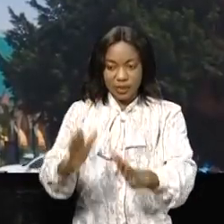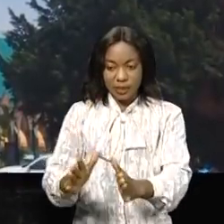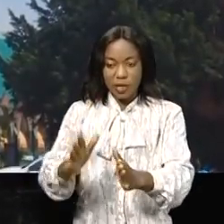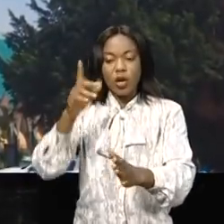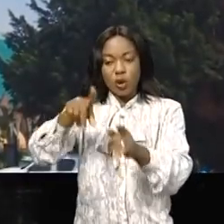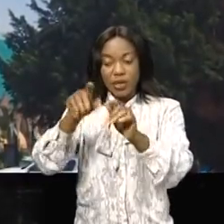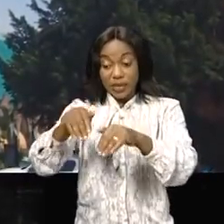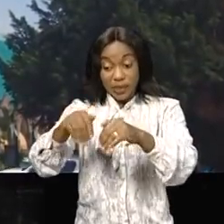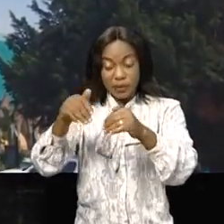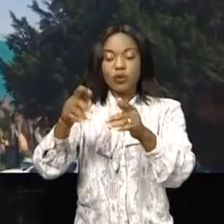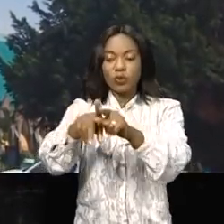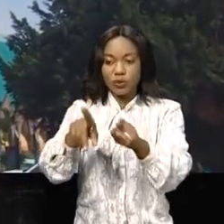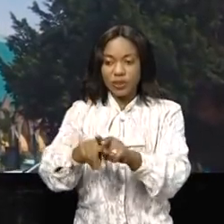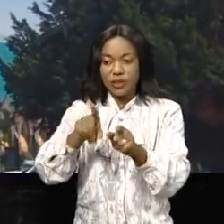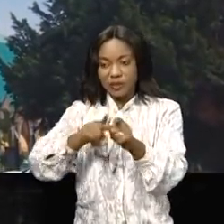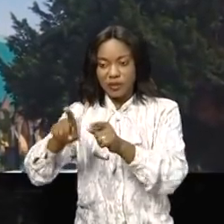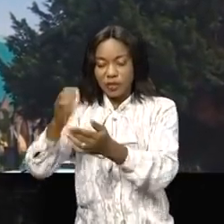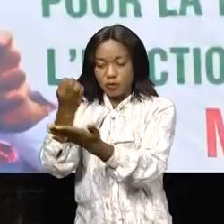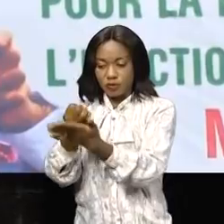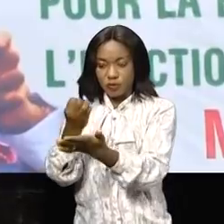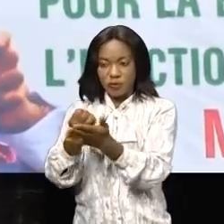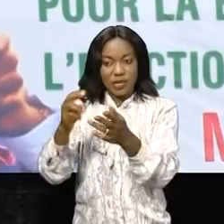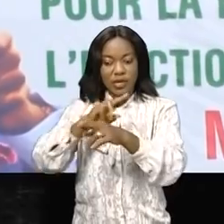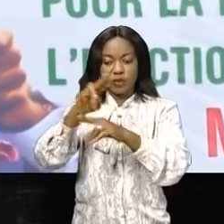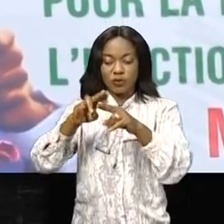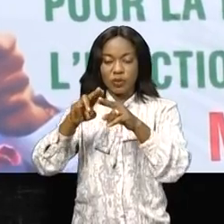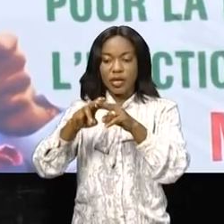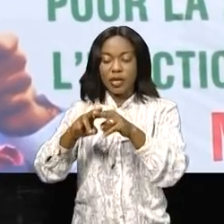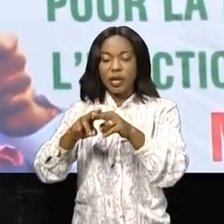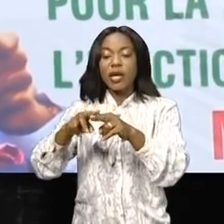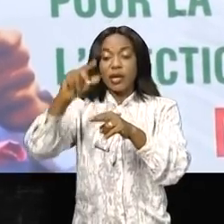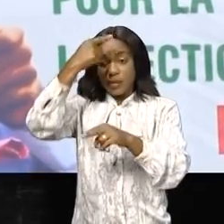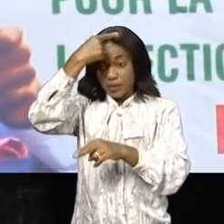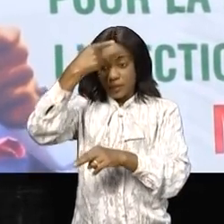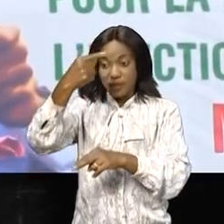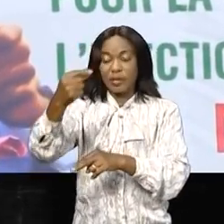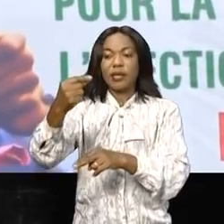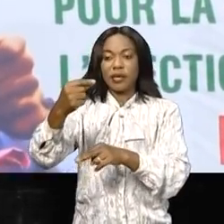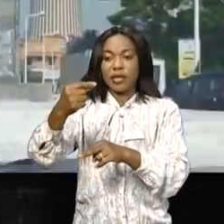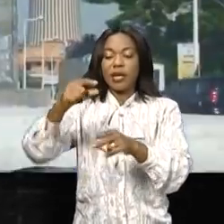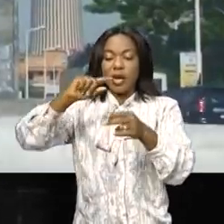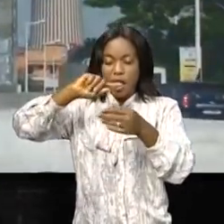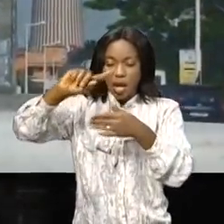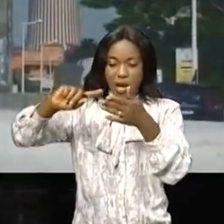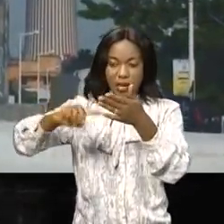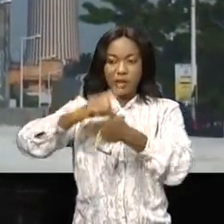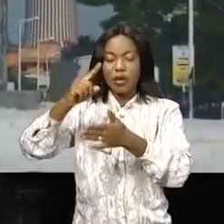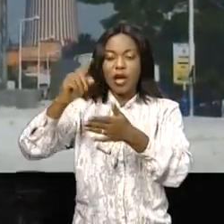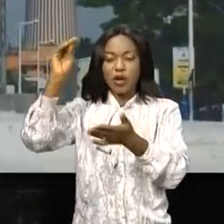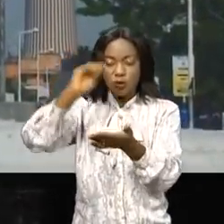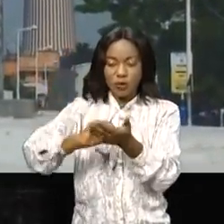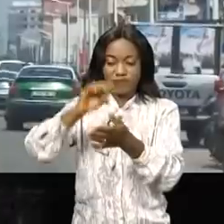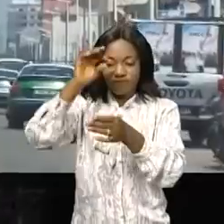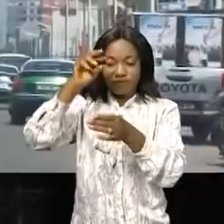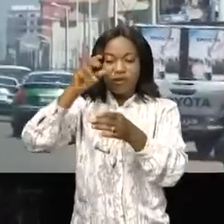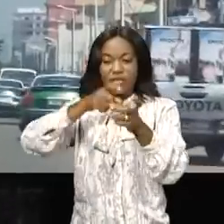diversification de l'économie nationale. Denis Sassou Nguesso entame son deuxième quinquennat à la tête de